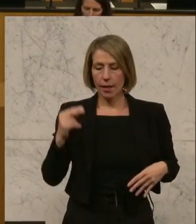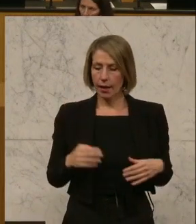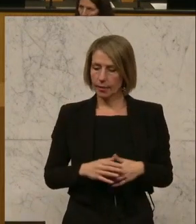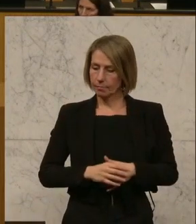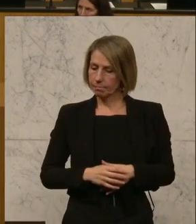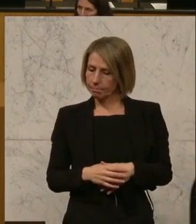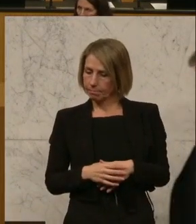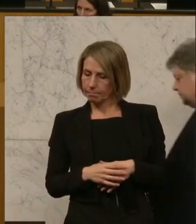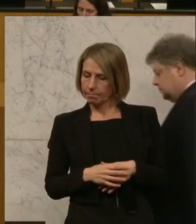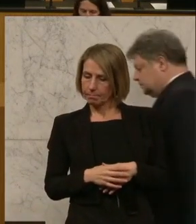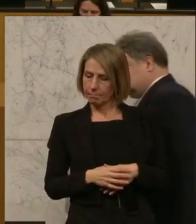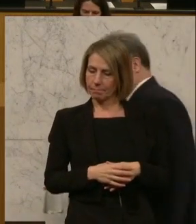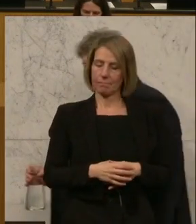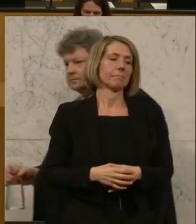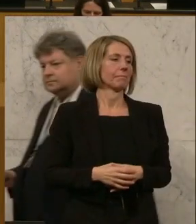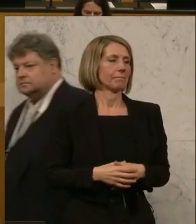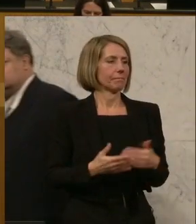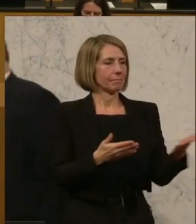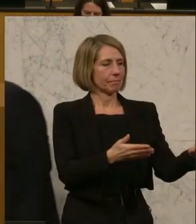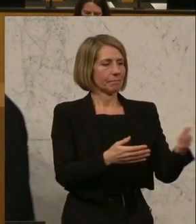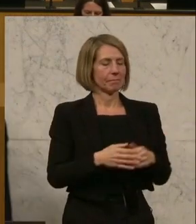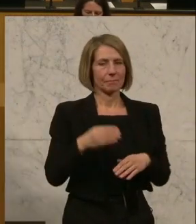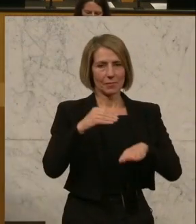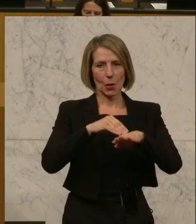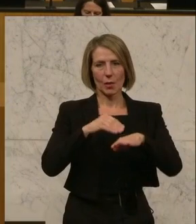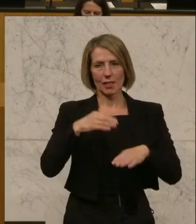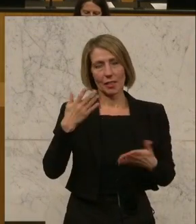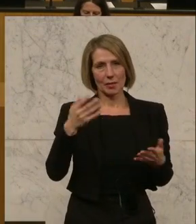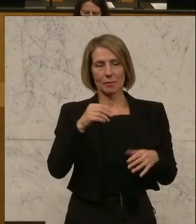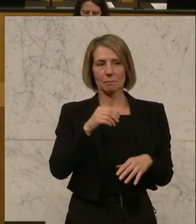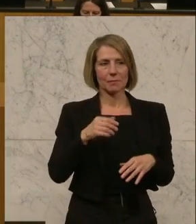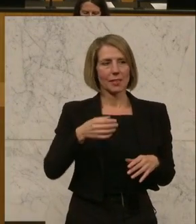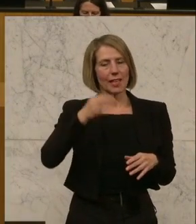und unterstreicht damit die Forderungen seiner Vorrednerin Ruth Becher.